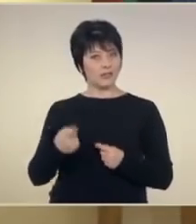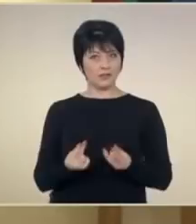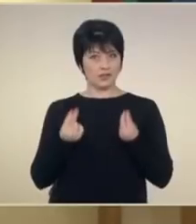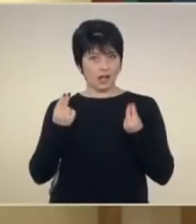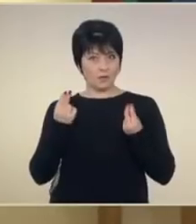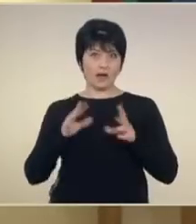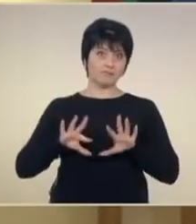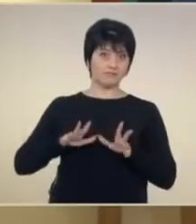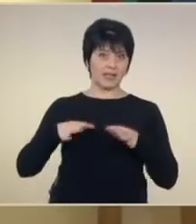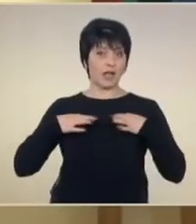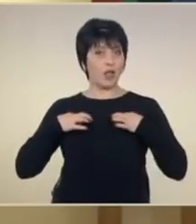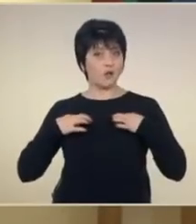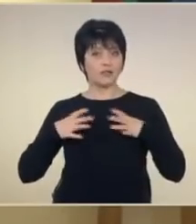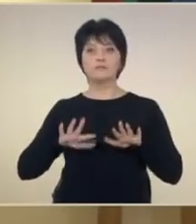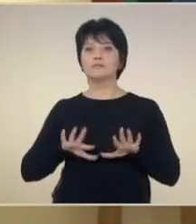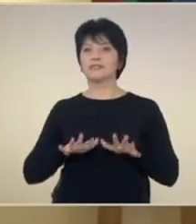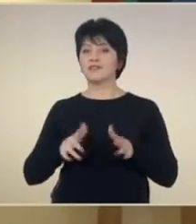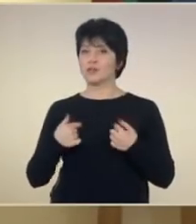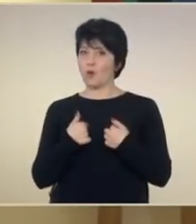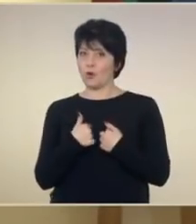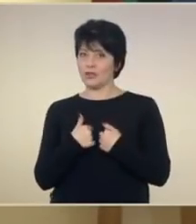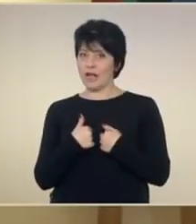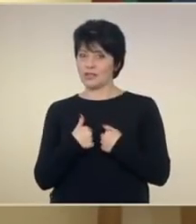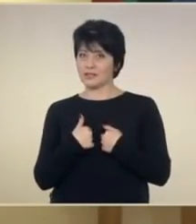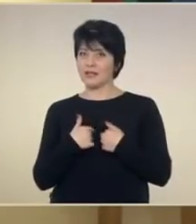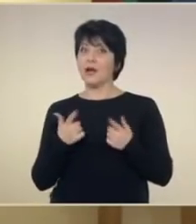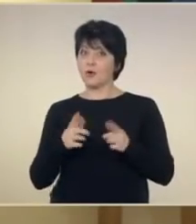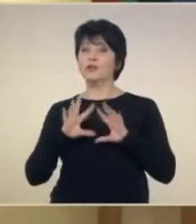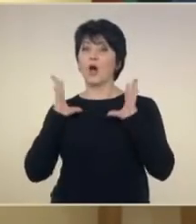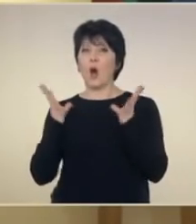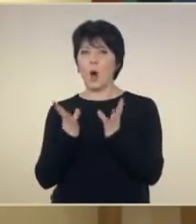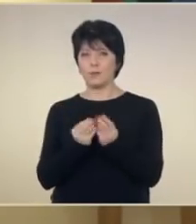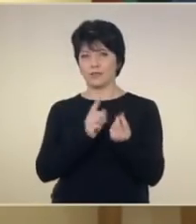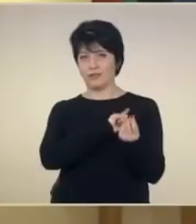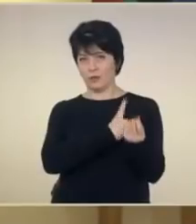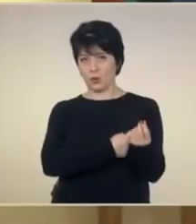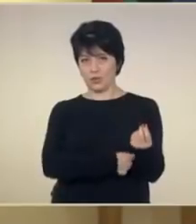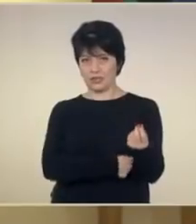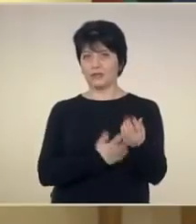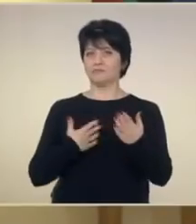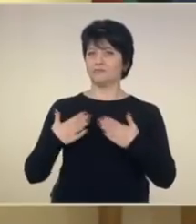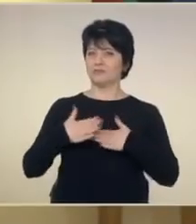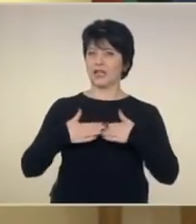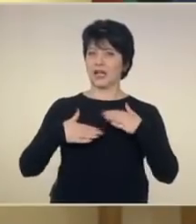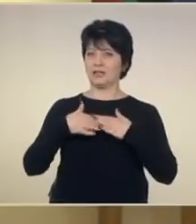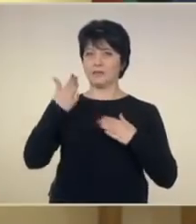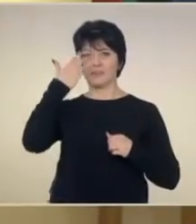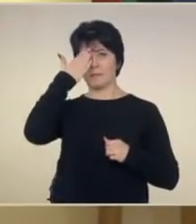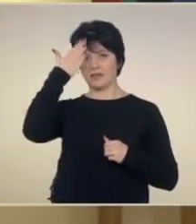Зависи от нас и най-вече от общите ни усилия да градим справедливо,